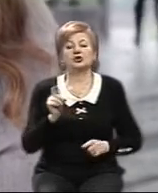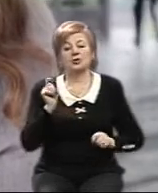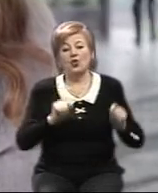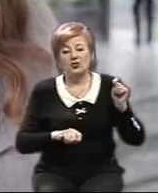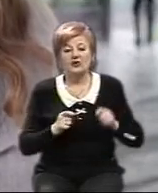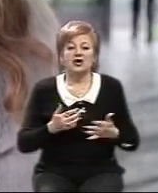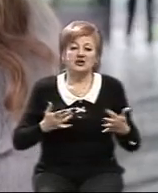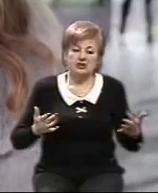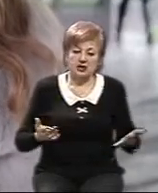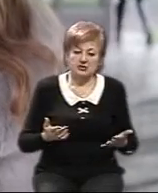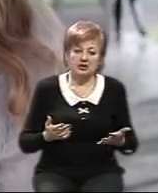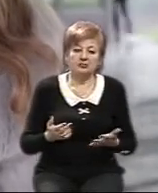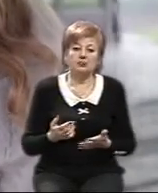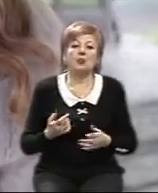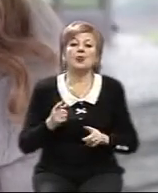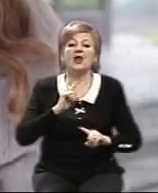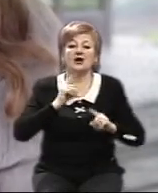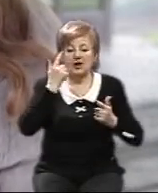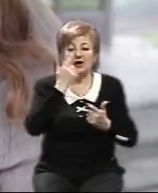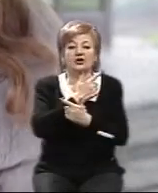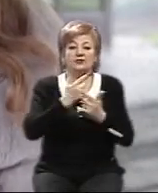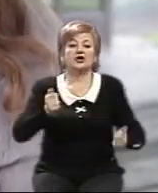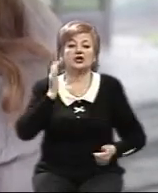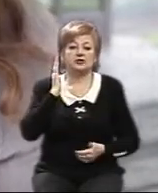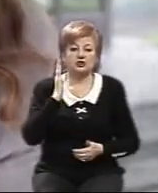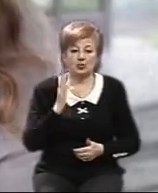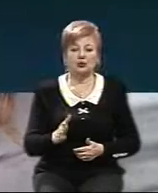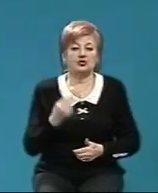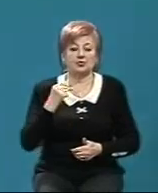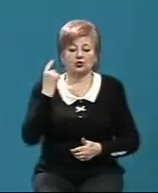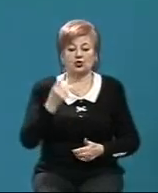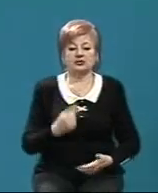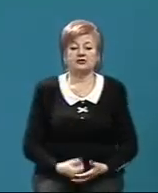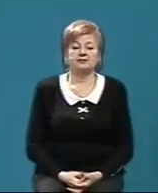висвітлення інформації на офіційному сайті ГНТ Запорізької області.